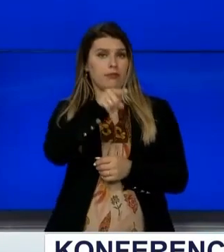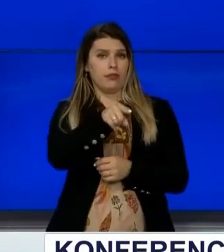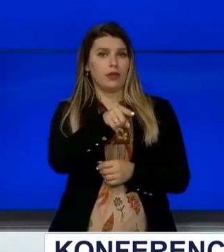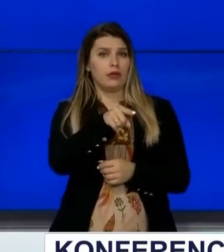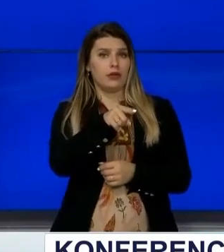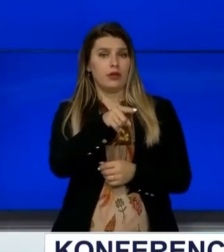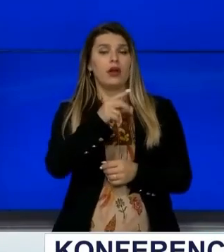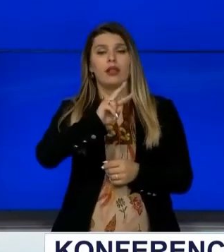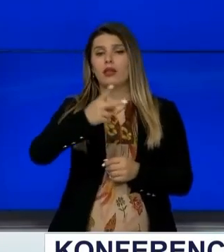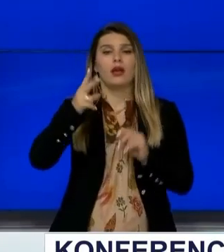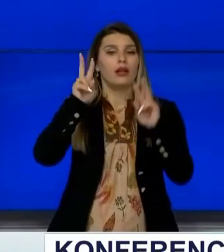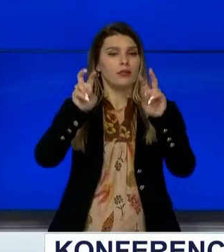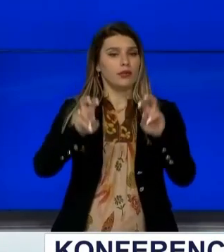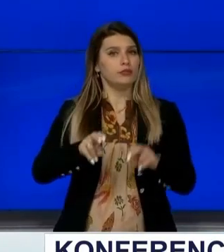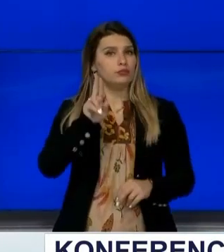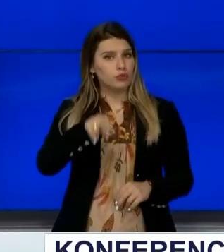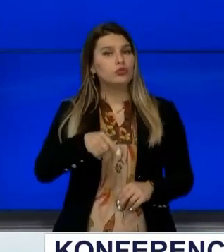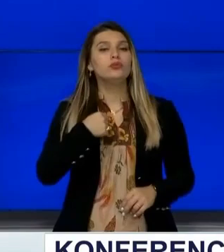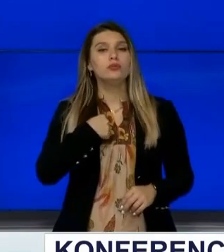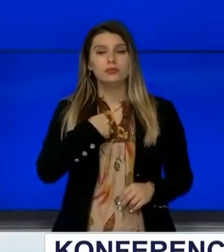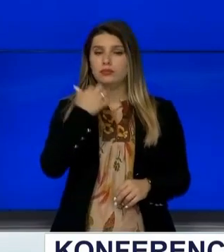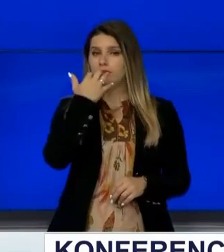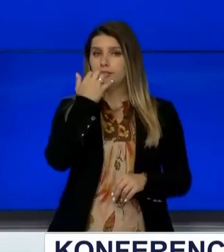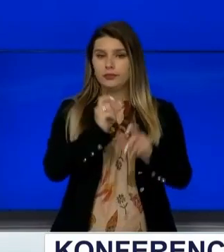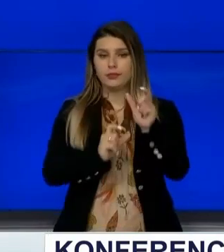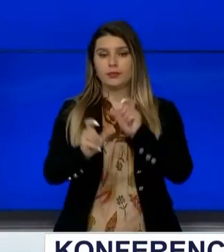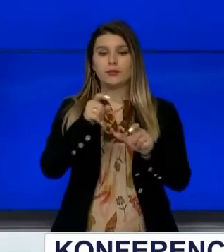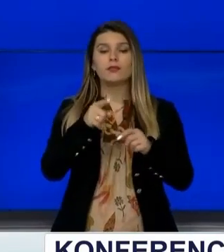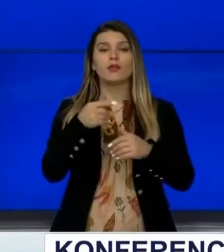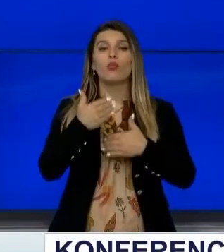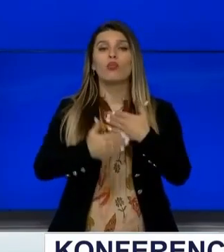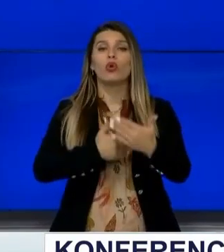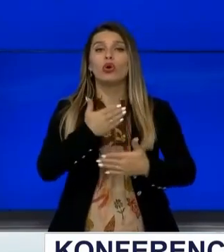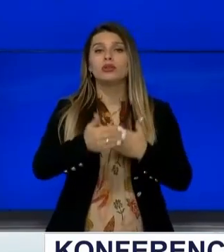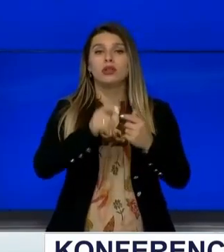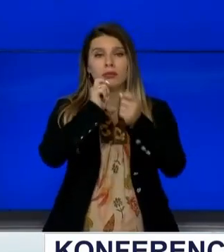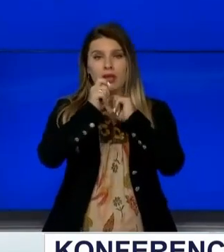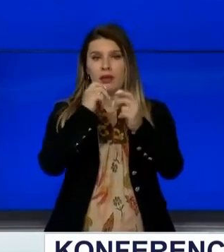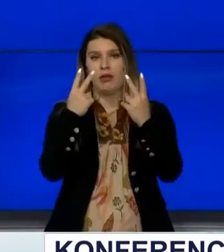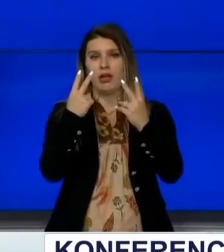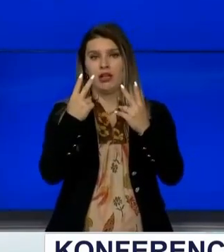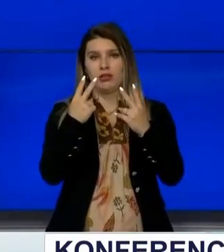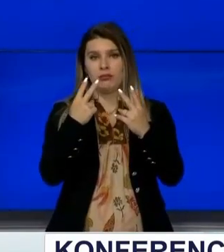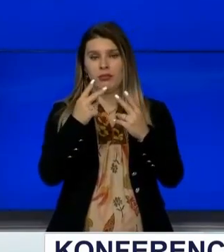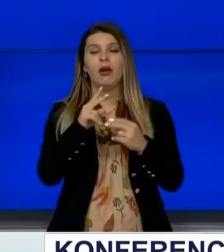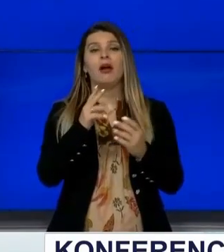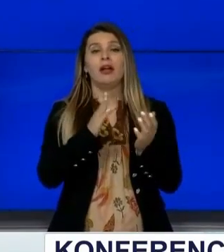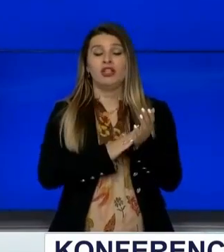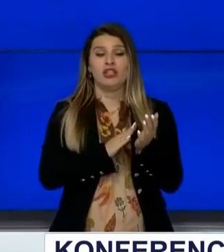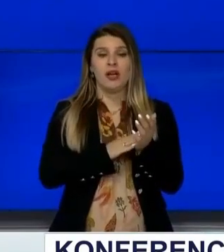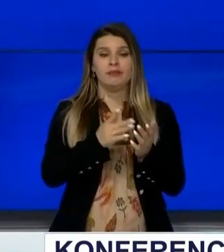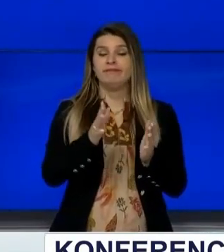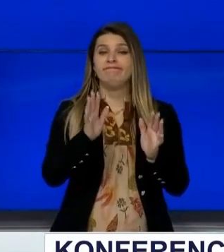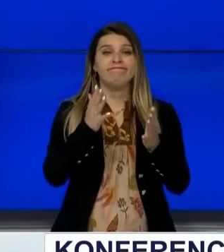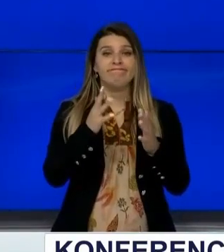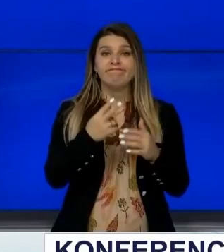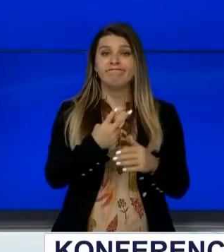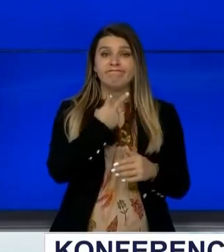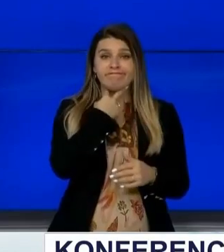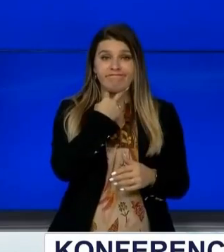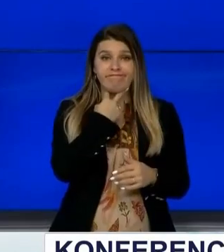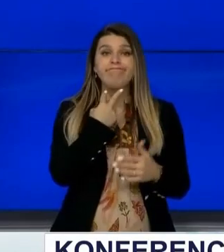diskutu Unë do të kujdesu që prosesi dialogu të shkoj përpara Nëse përndonja rësujë nuk mund shkoj përpara